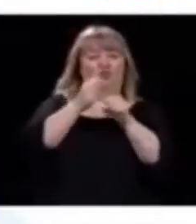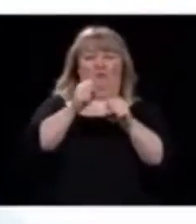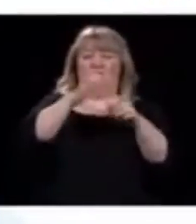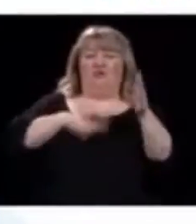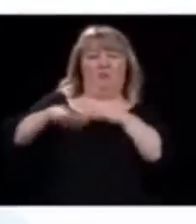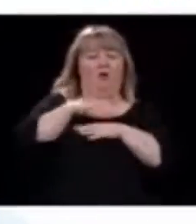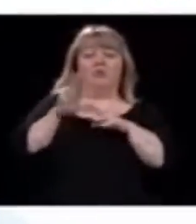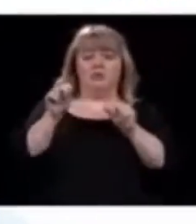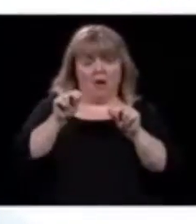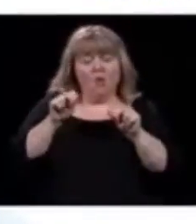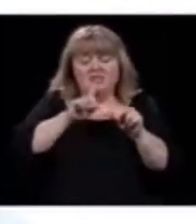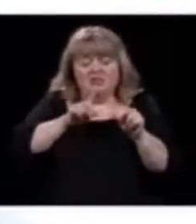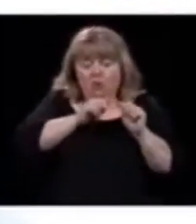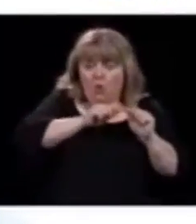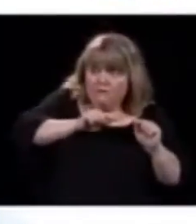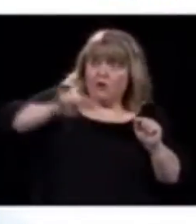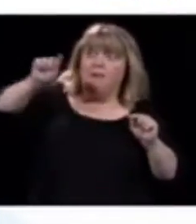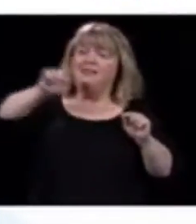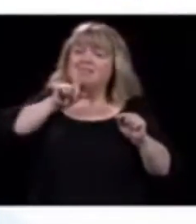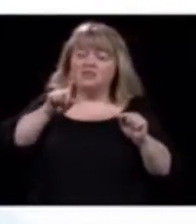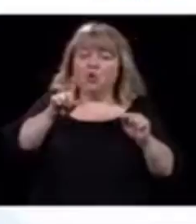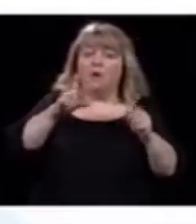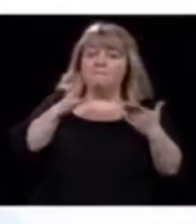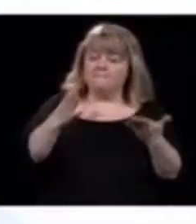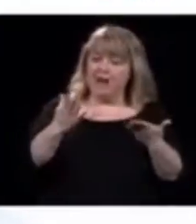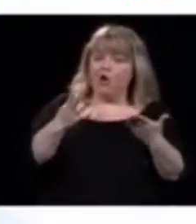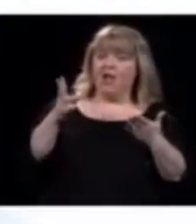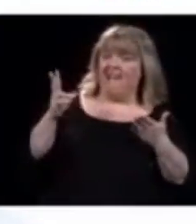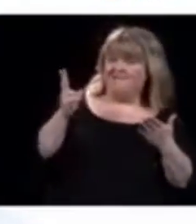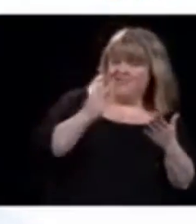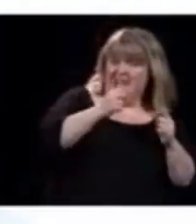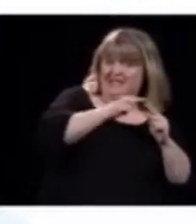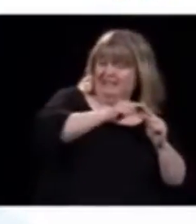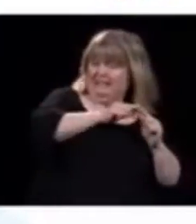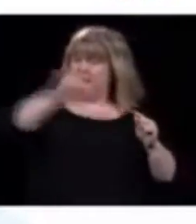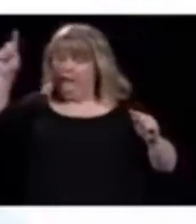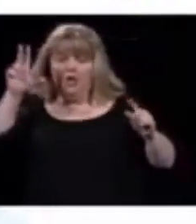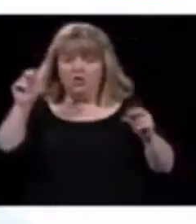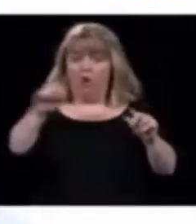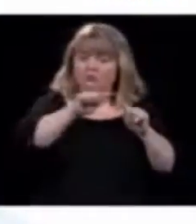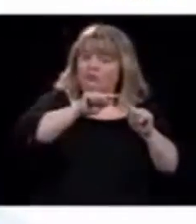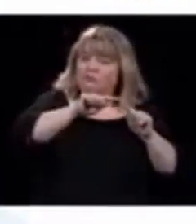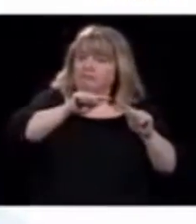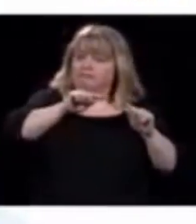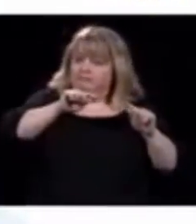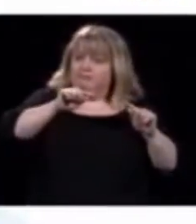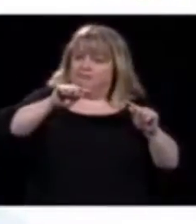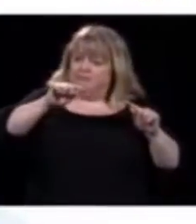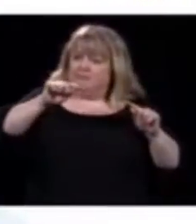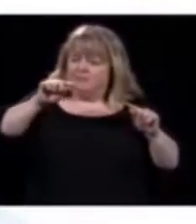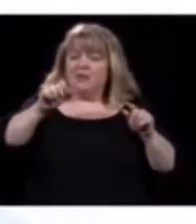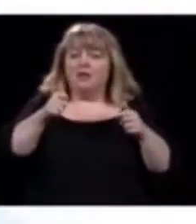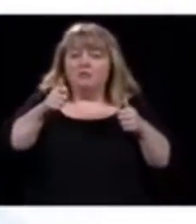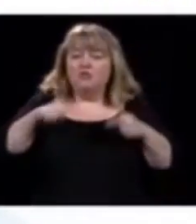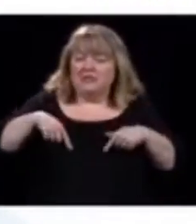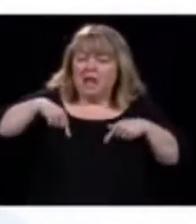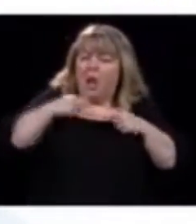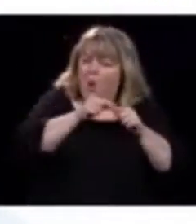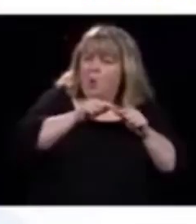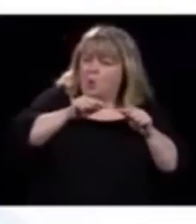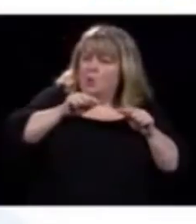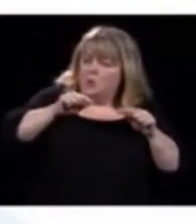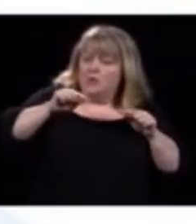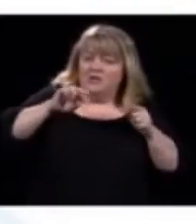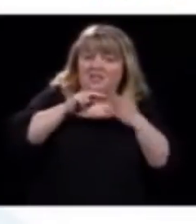cas. Mais la vitesse à laquelle on est en train d'augmenter est en train de s'étaler, puis plus on l'étale comme ça, plus le plateau